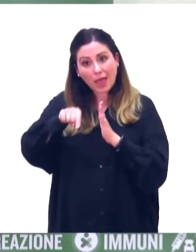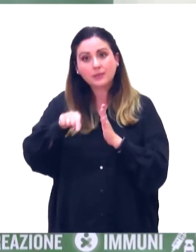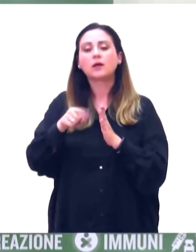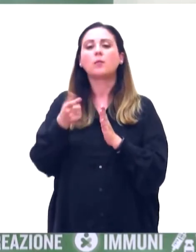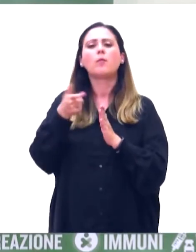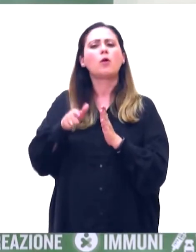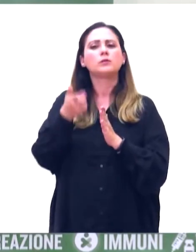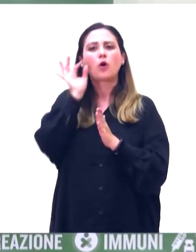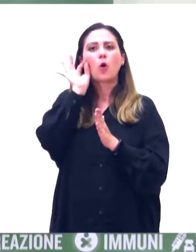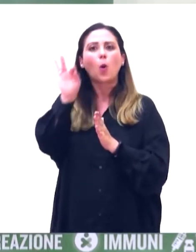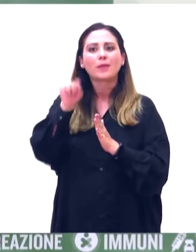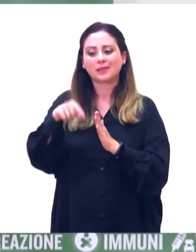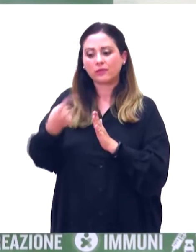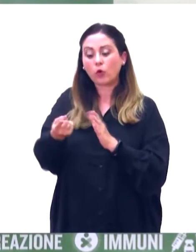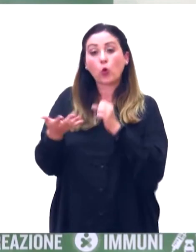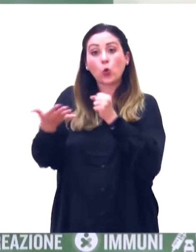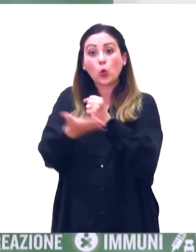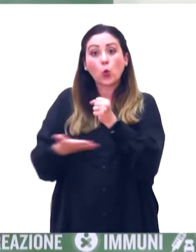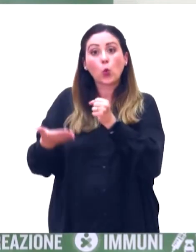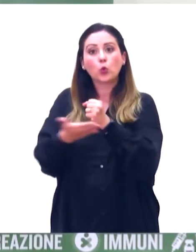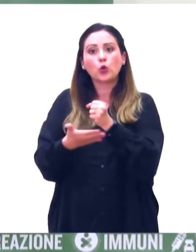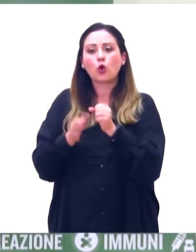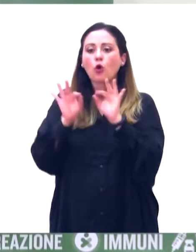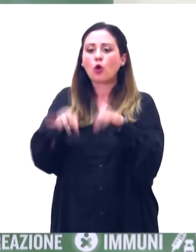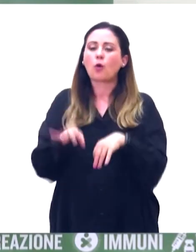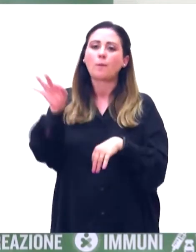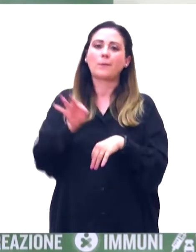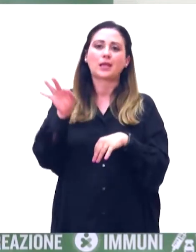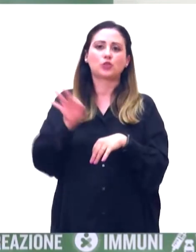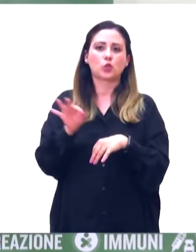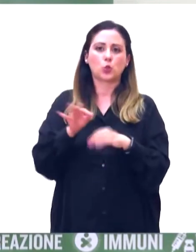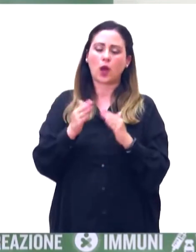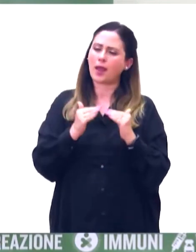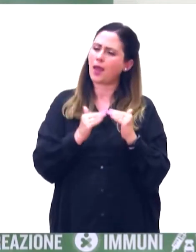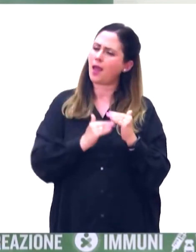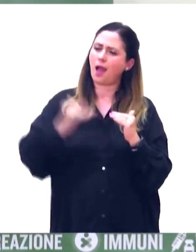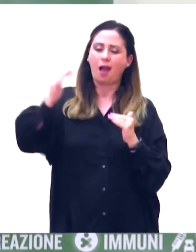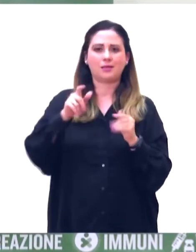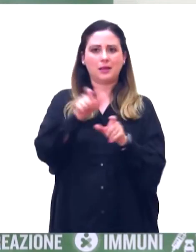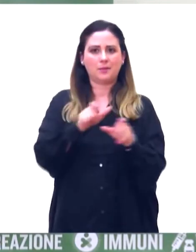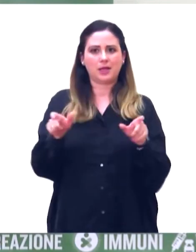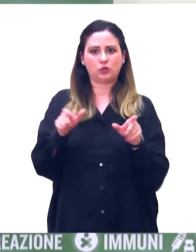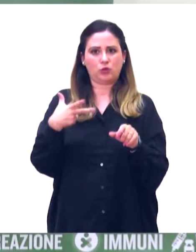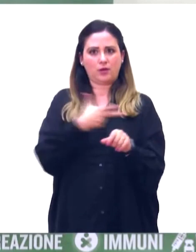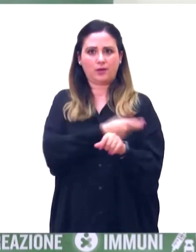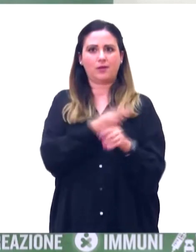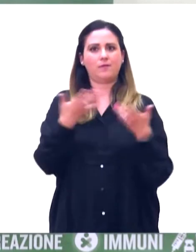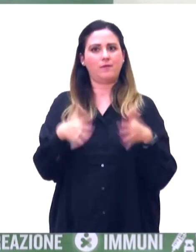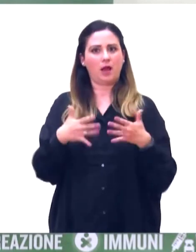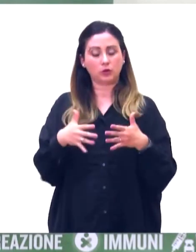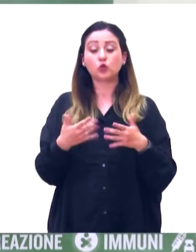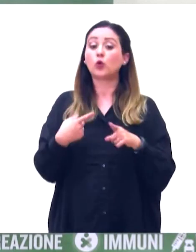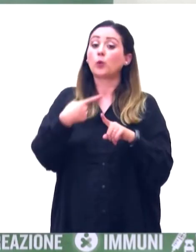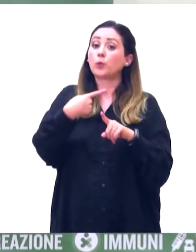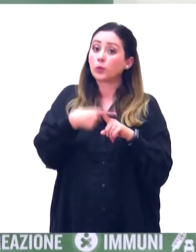la percentuale più alta possibile di popolazione vaccinata, quindi a cui ovviamente va aggiunta anche